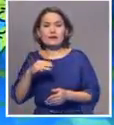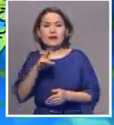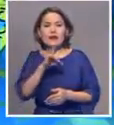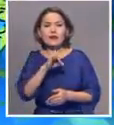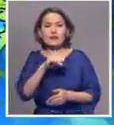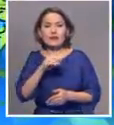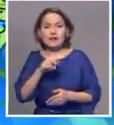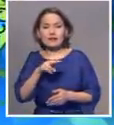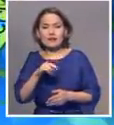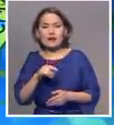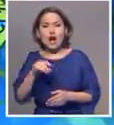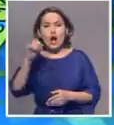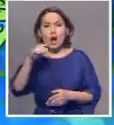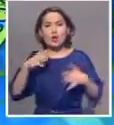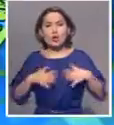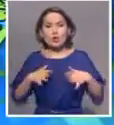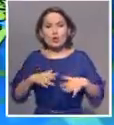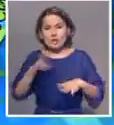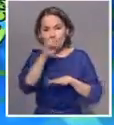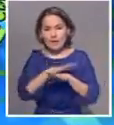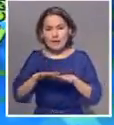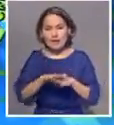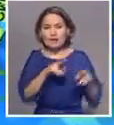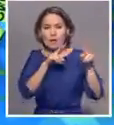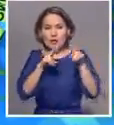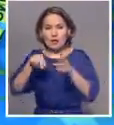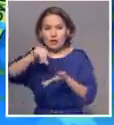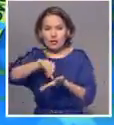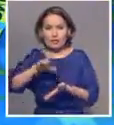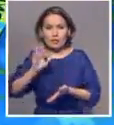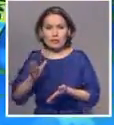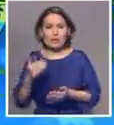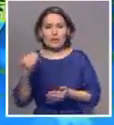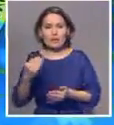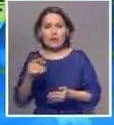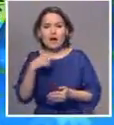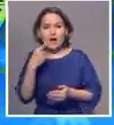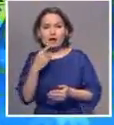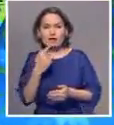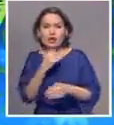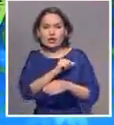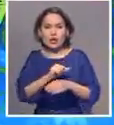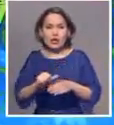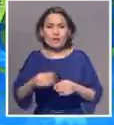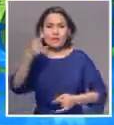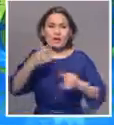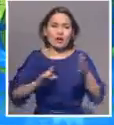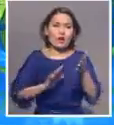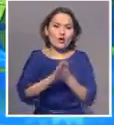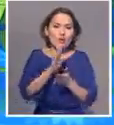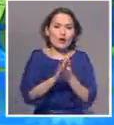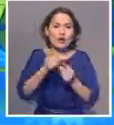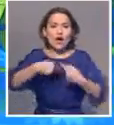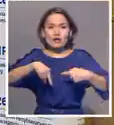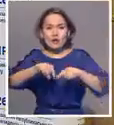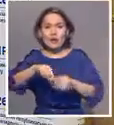мемлекеттер бар. Бұл туралы орталық сайлау комиссиясының ұшесі Татяна Ақлап қоуа мәлімдет. Оның айты ұңша, қазірдің өзінде шетелік бұқаралы Ақпарат құраларының